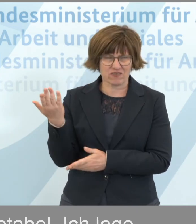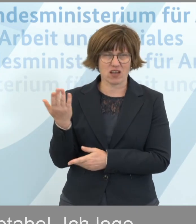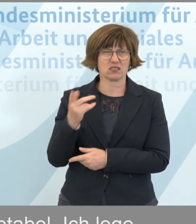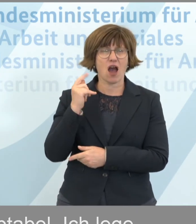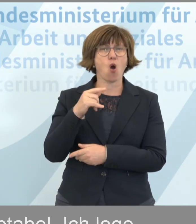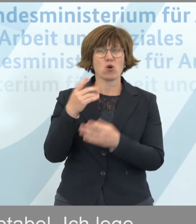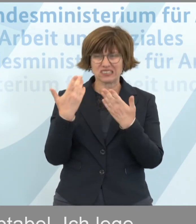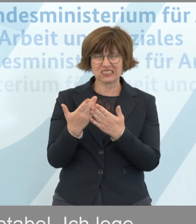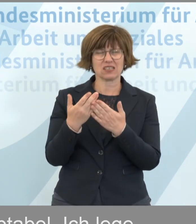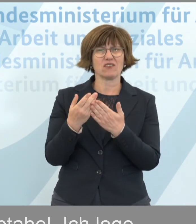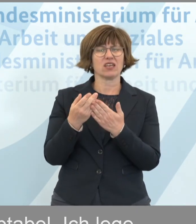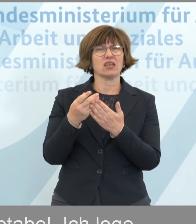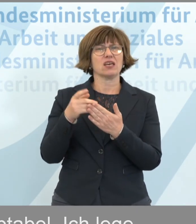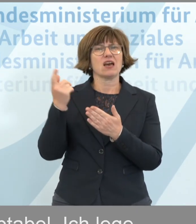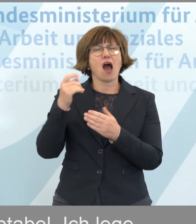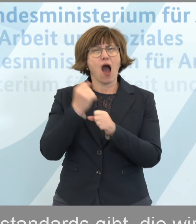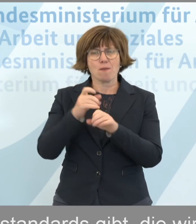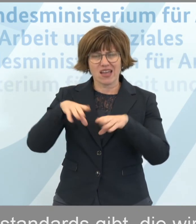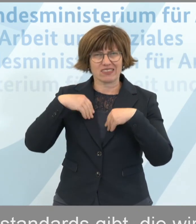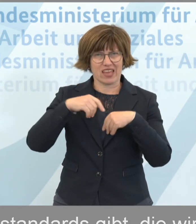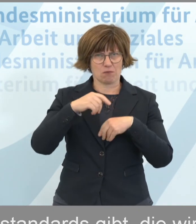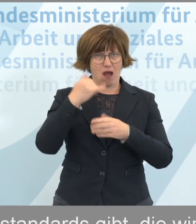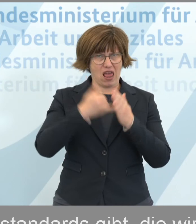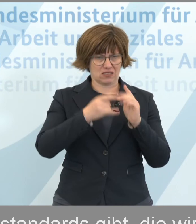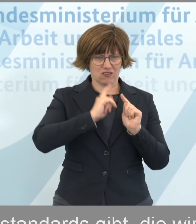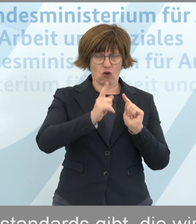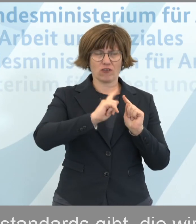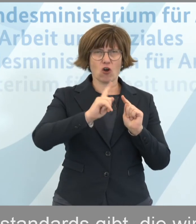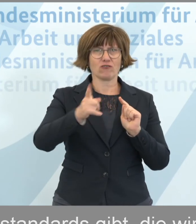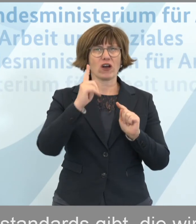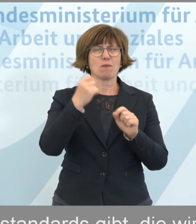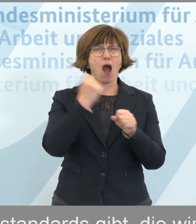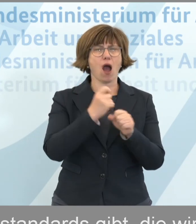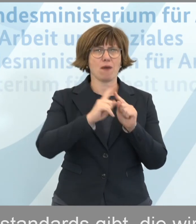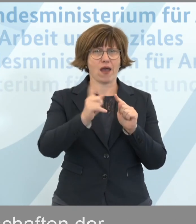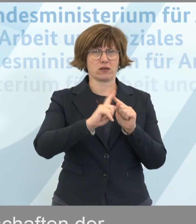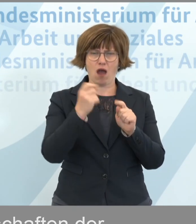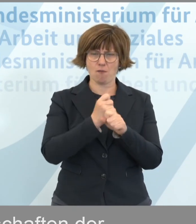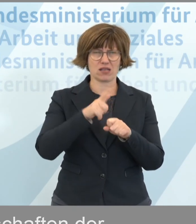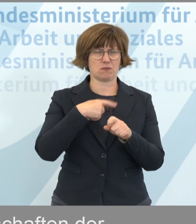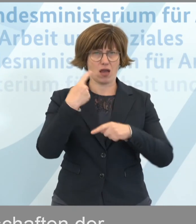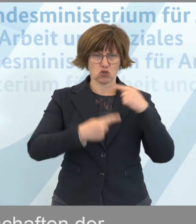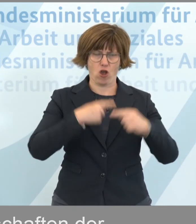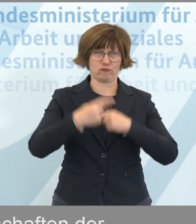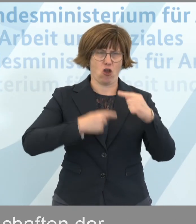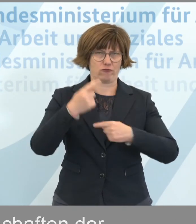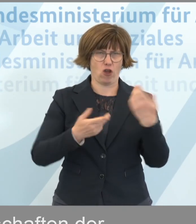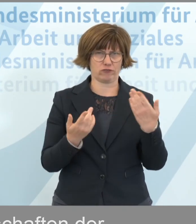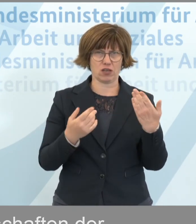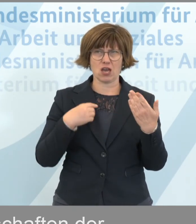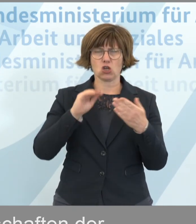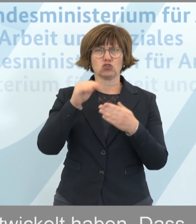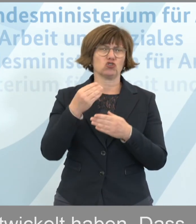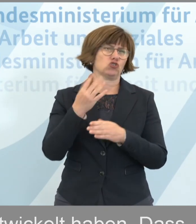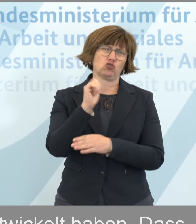Trotz Krise war die Mehrheit der Arbeitnehmerinnen und Arbeitnehmer in den letzten Wochen immer in Arbeit am Arbeitsplatz. Wir schätzen über